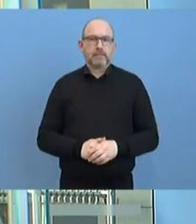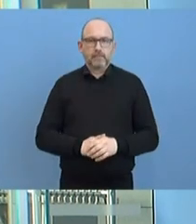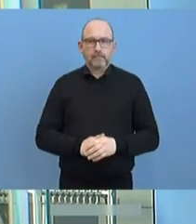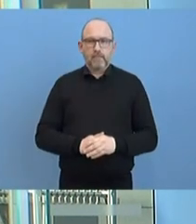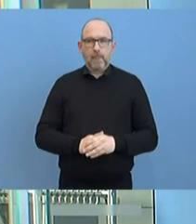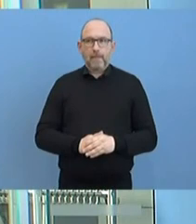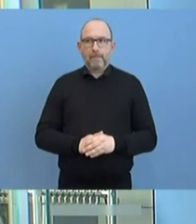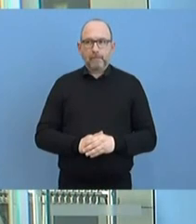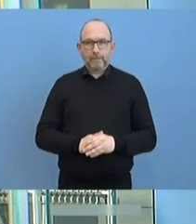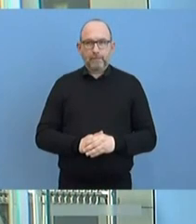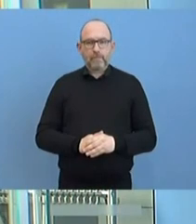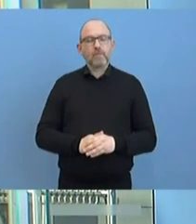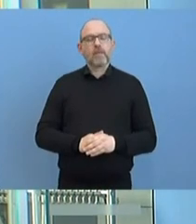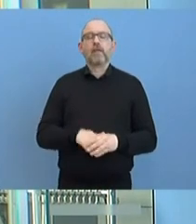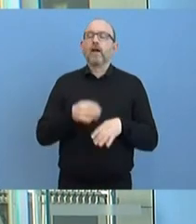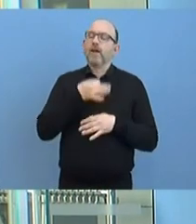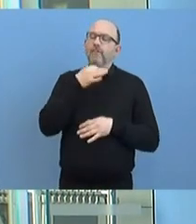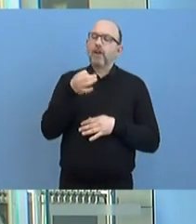habe eine Frage ans Finanzministerium.